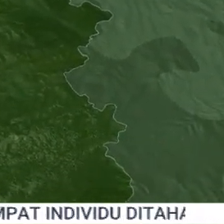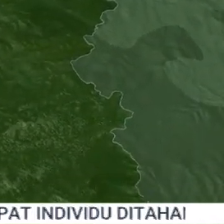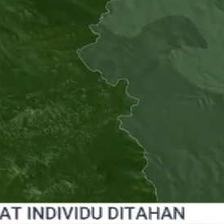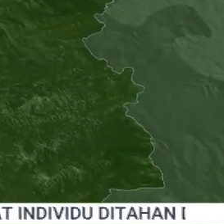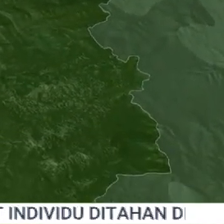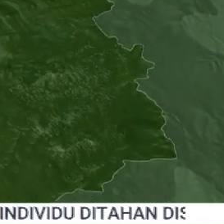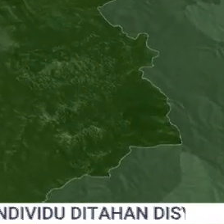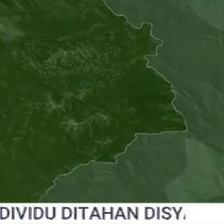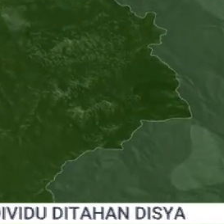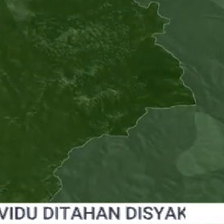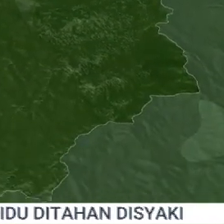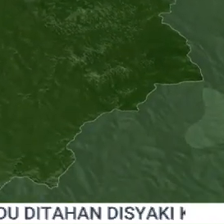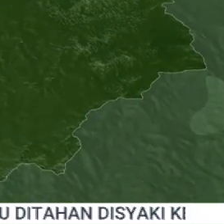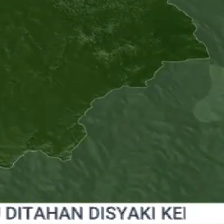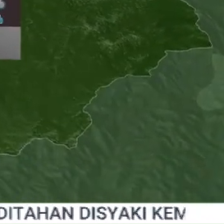Sampai jumpa!